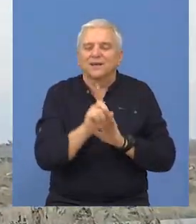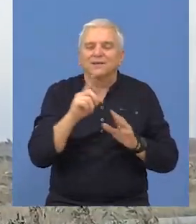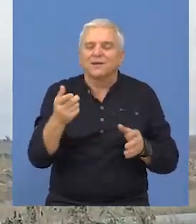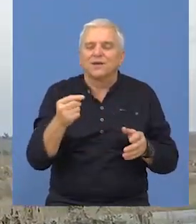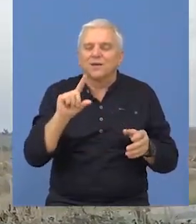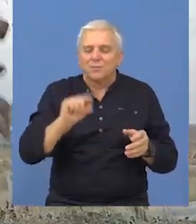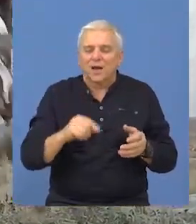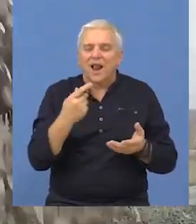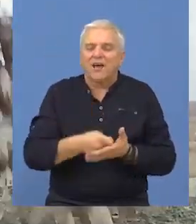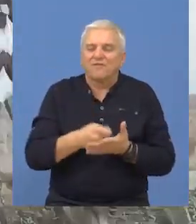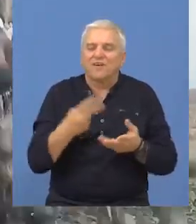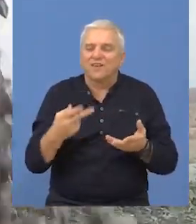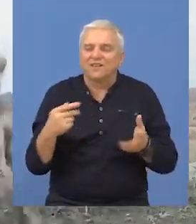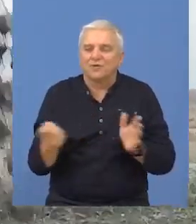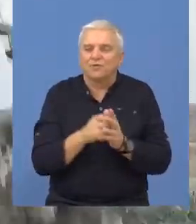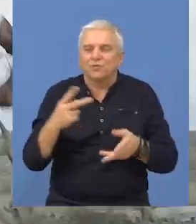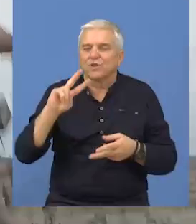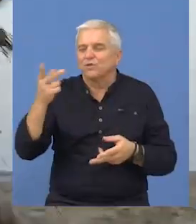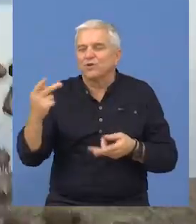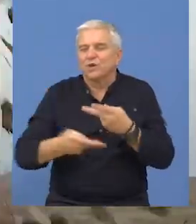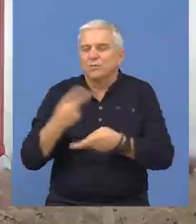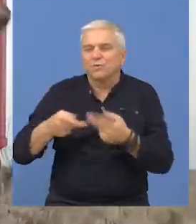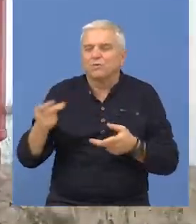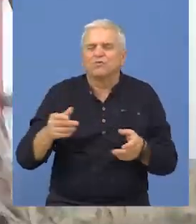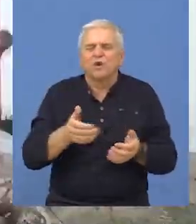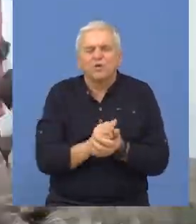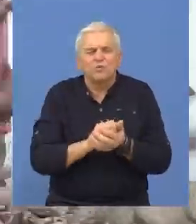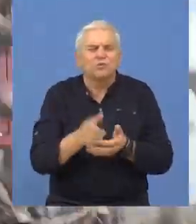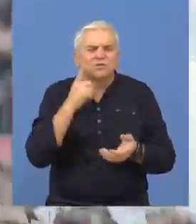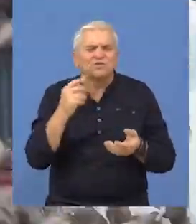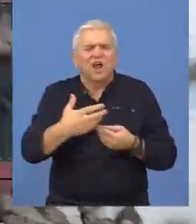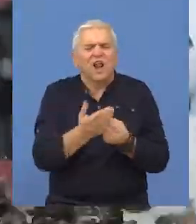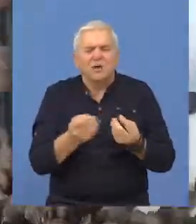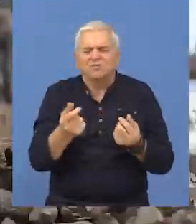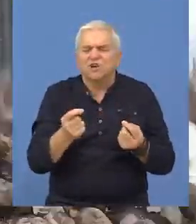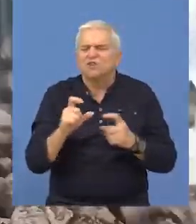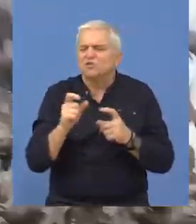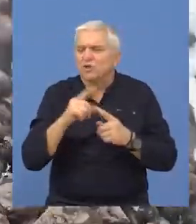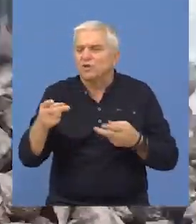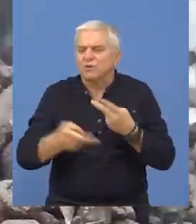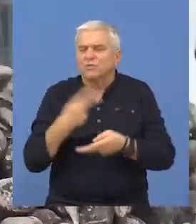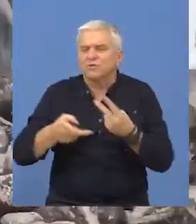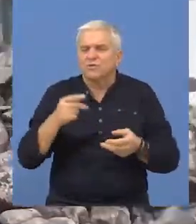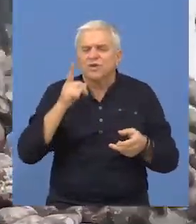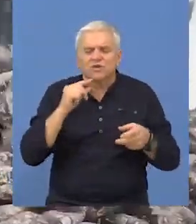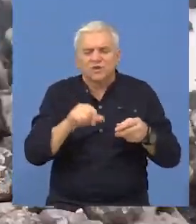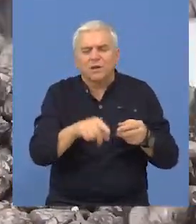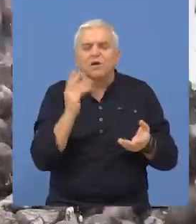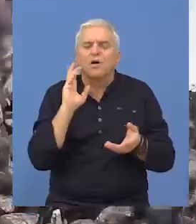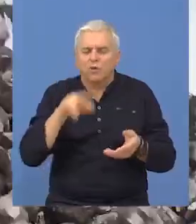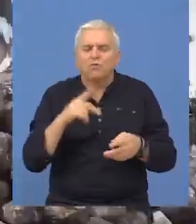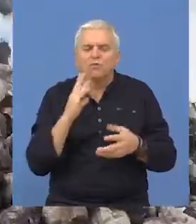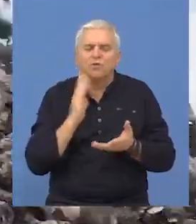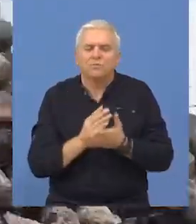obzir izuzetno niske otkupne cene drugih poljoprivrednih proizvoda, poput kukuruza, pšenice, soje, onda proizvođači